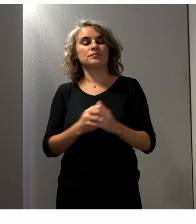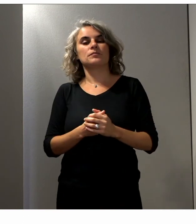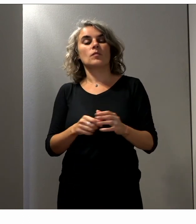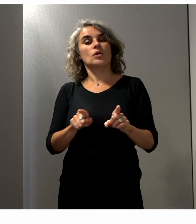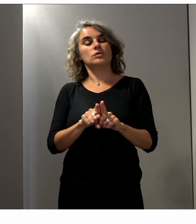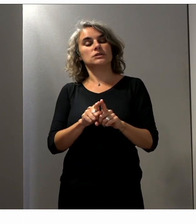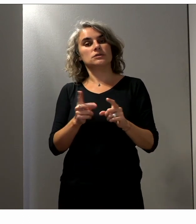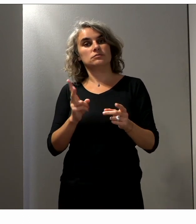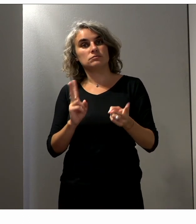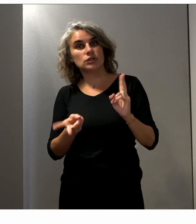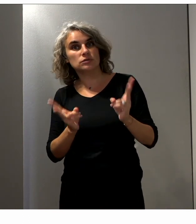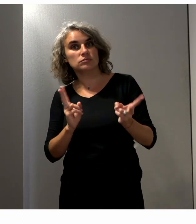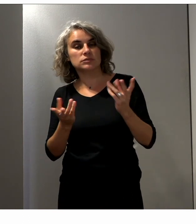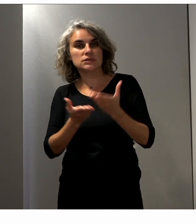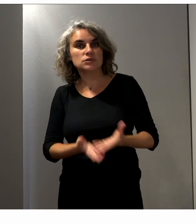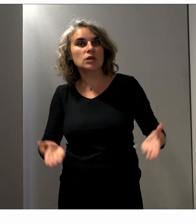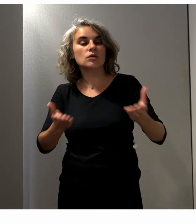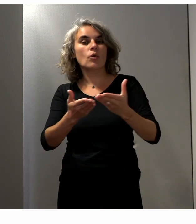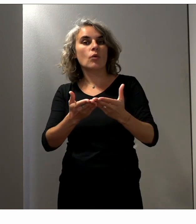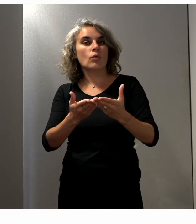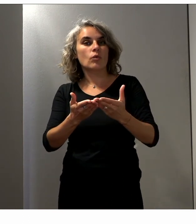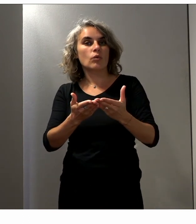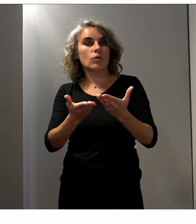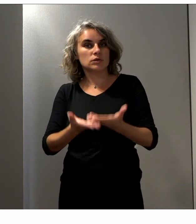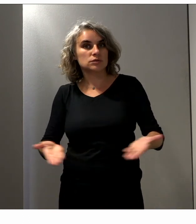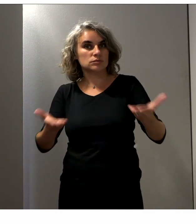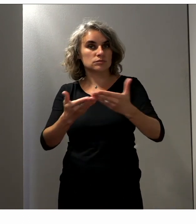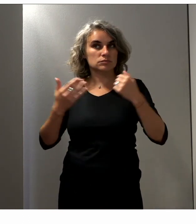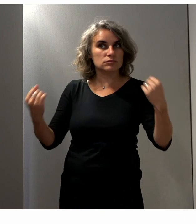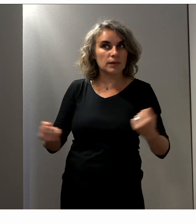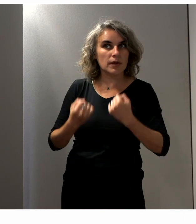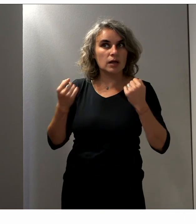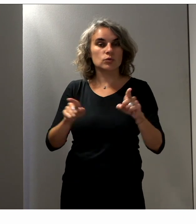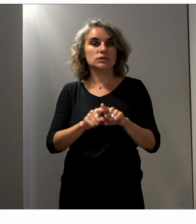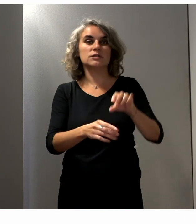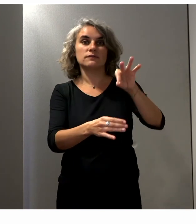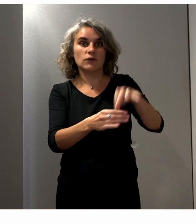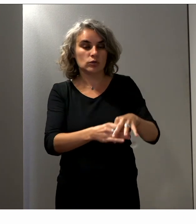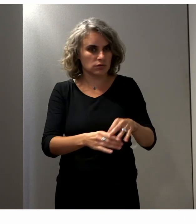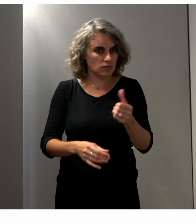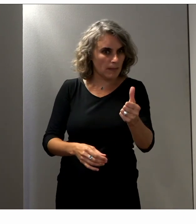distinguant, je dirais, les différentes situations liées aux campagnes et aussi à l'exercice du vote.